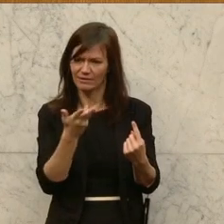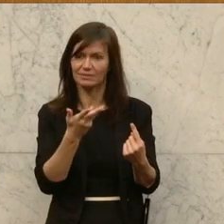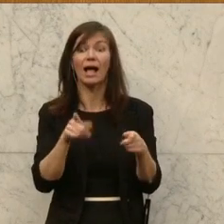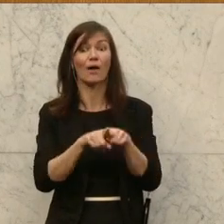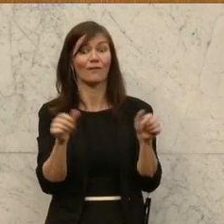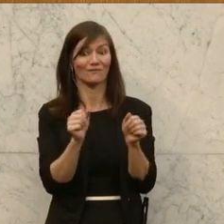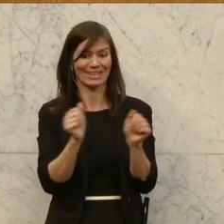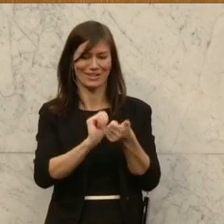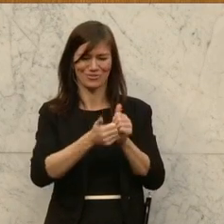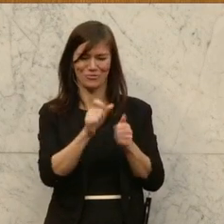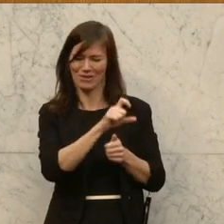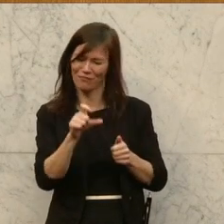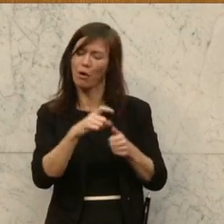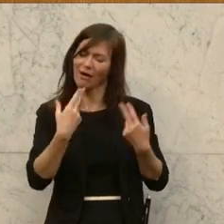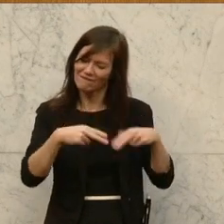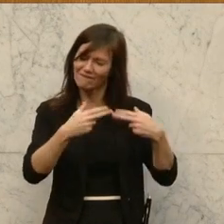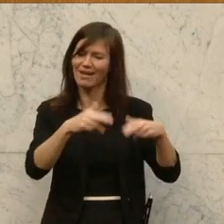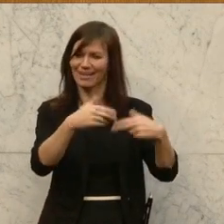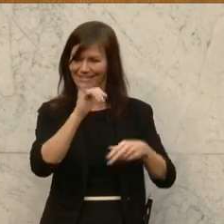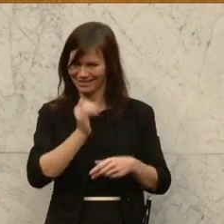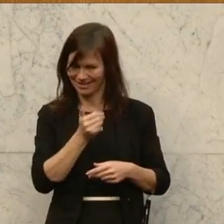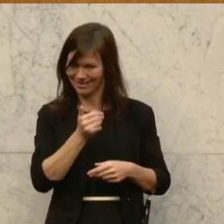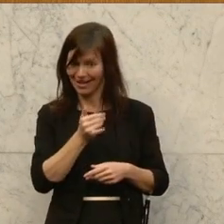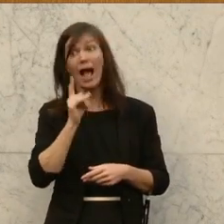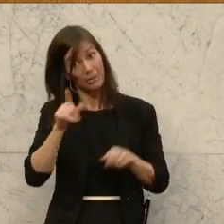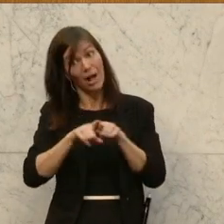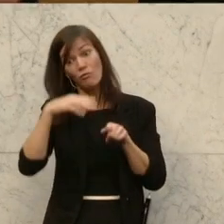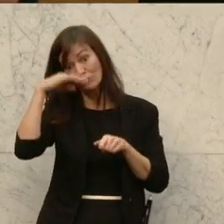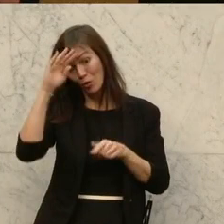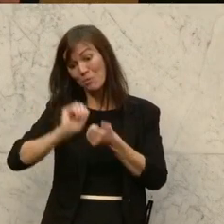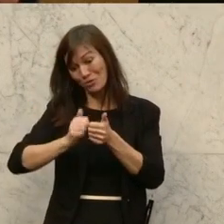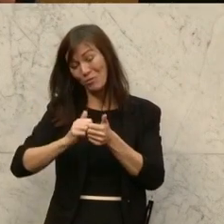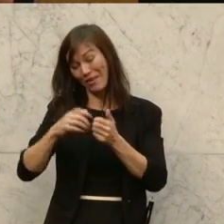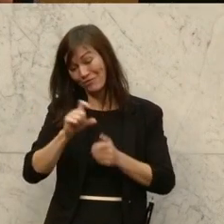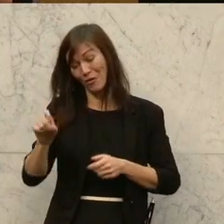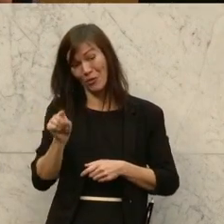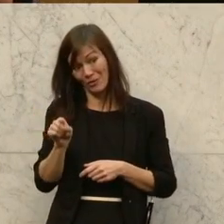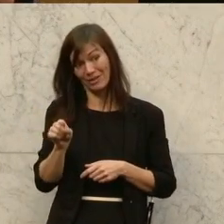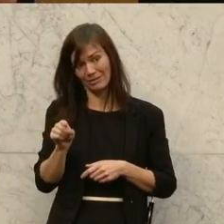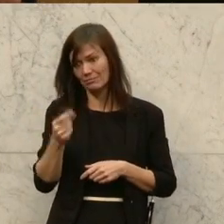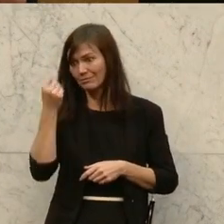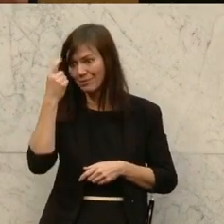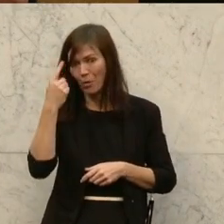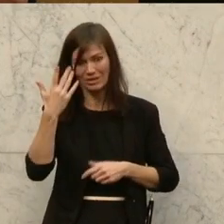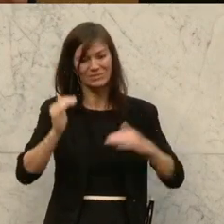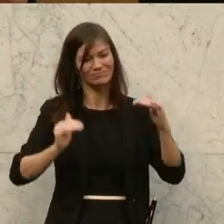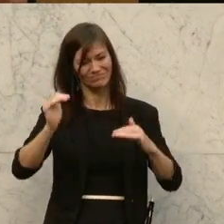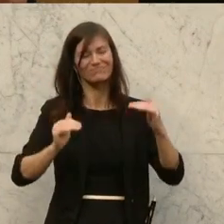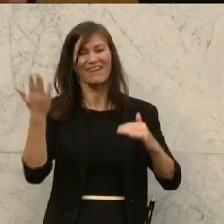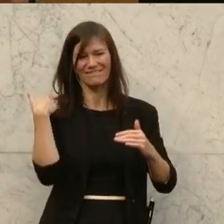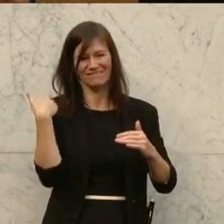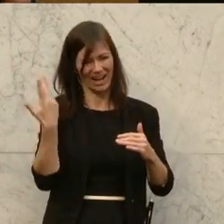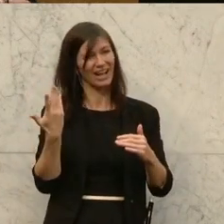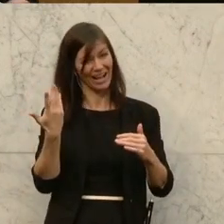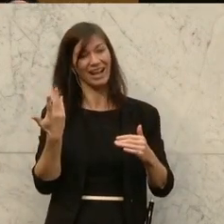Wintersportwoche weiter betreiben, aber natürlich auch die Sommersportwoche. Da hat es ja gewisse, aus logischen Gründen, Verschiebungen gegeben. Wir wollen hier die